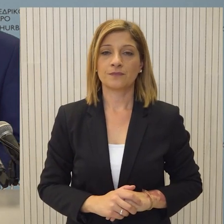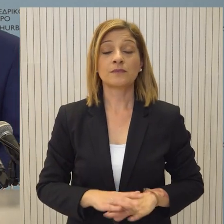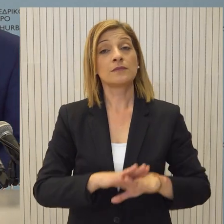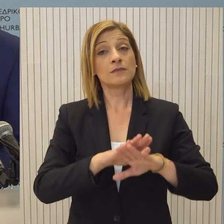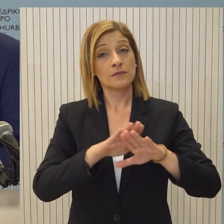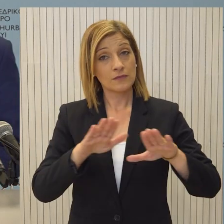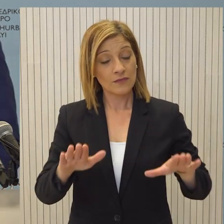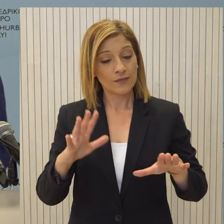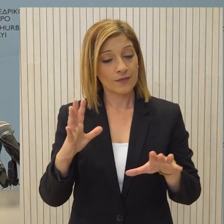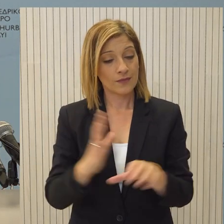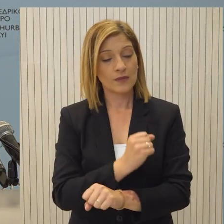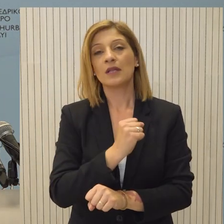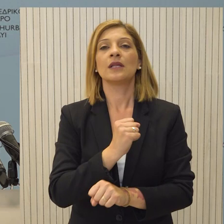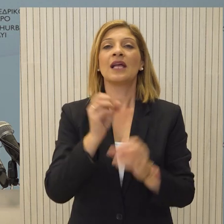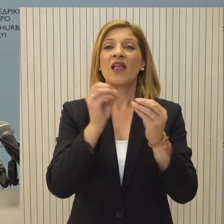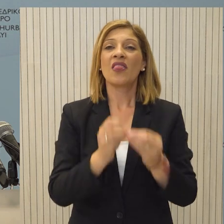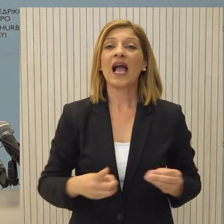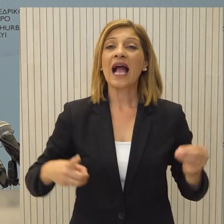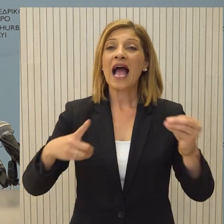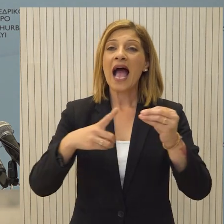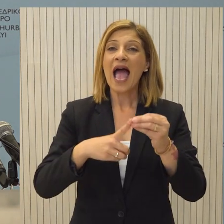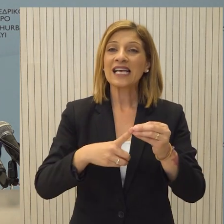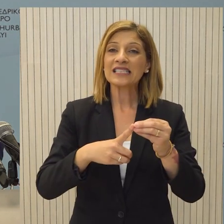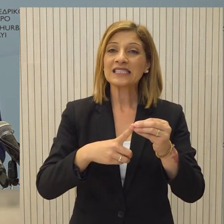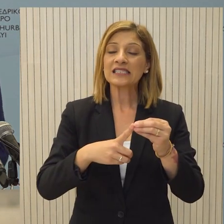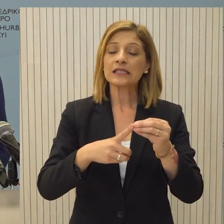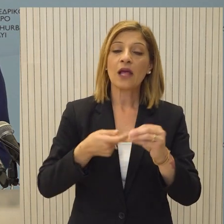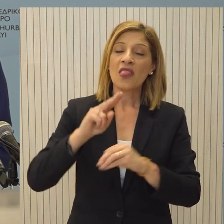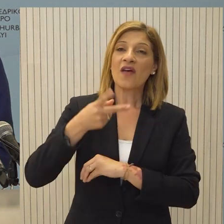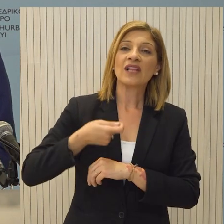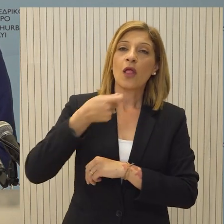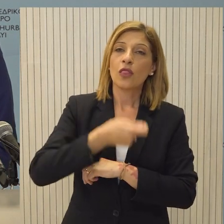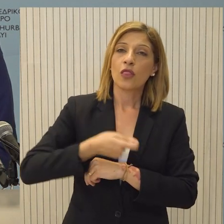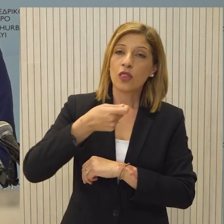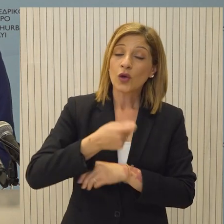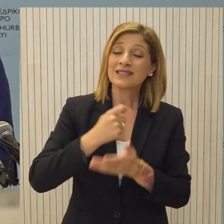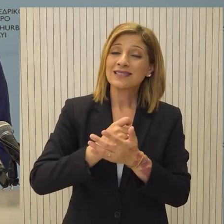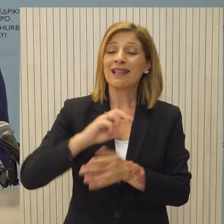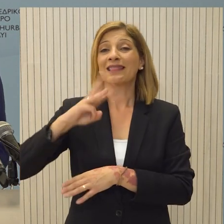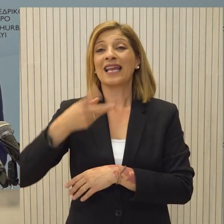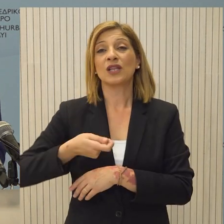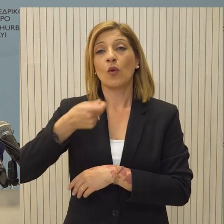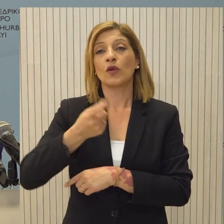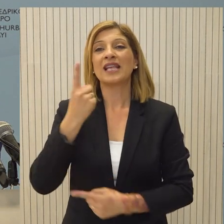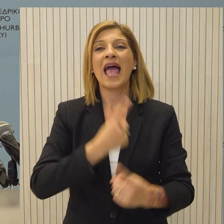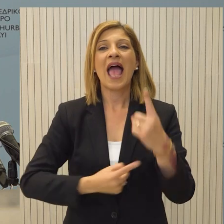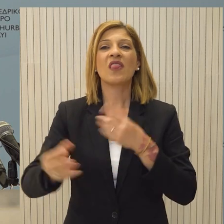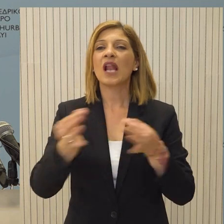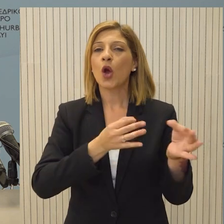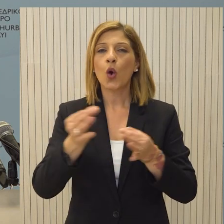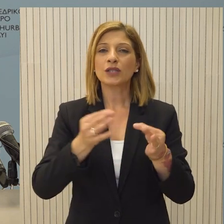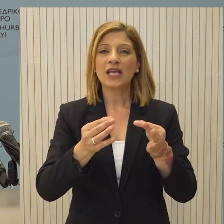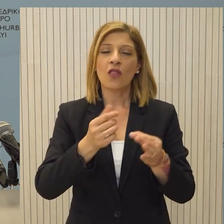Ολοκληρώθηκαν με επιτυχία και τα 16 ορόσημα της δεύτερης δόσης και τα 22 ορόσημα της τρίτης δόσης του Εθνικού Σχεδίου Ανάκαμψης και